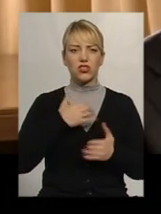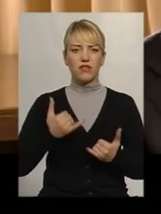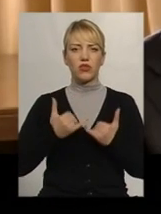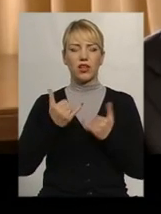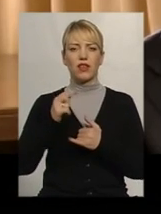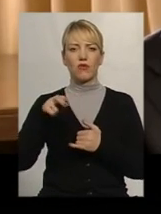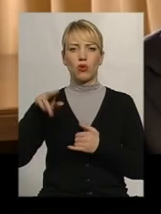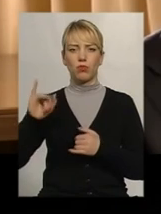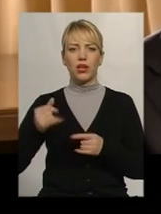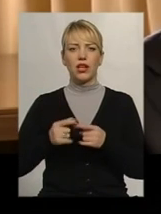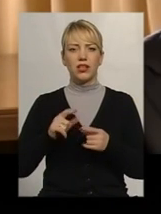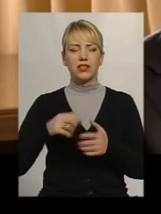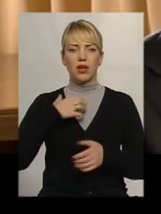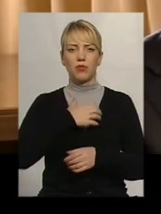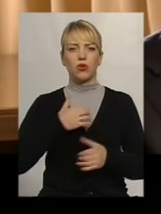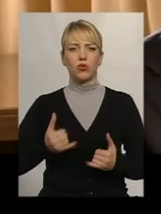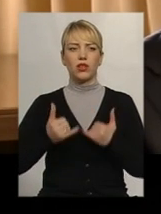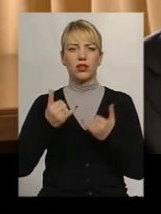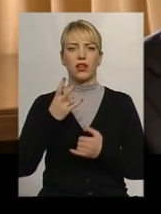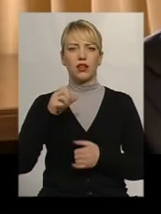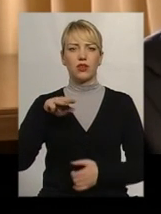звичайно, найбільший пріоритет для НАТО.